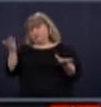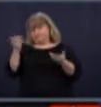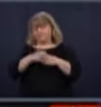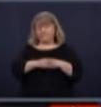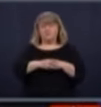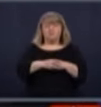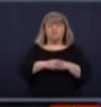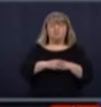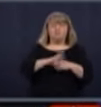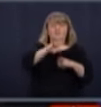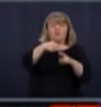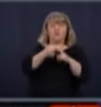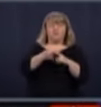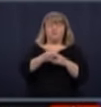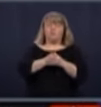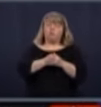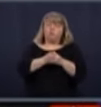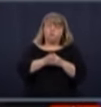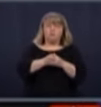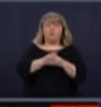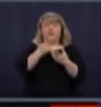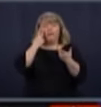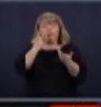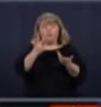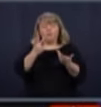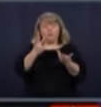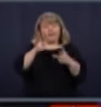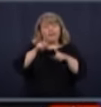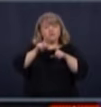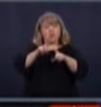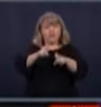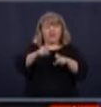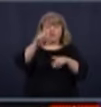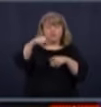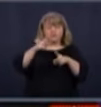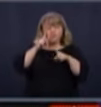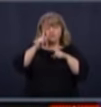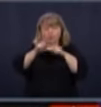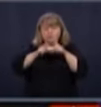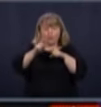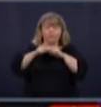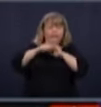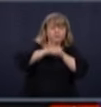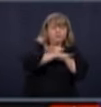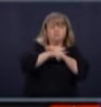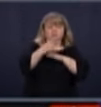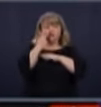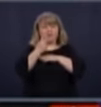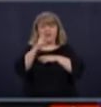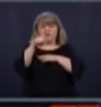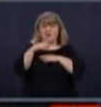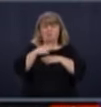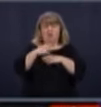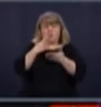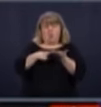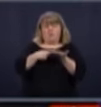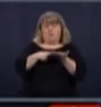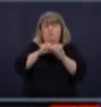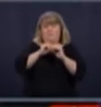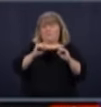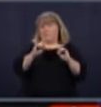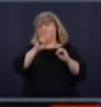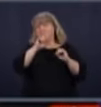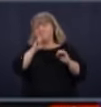On les regarde, mais on ne les commande pas. Puis, je suis en politique depuis assez longtemps pour savoir que ça change vite. Aujourd'hui, on peut être